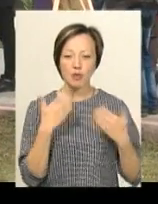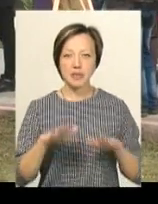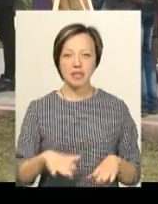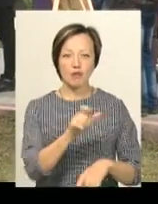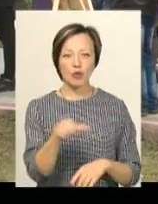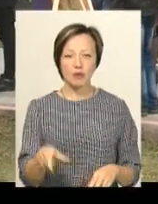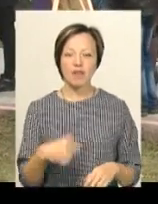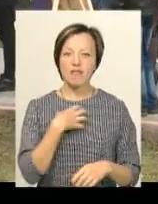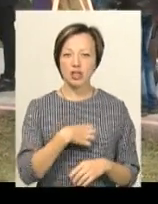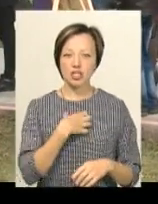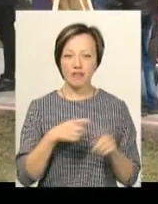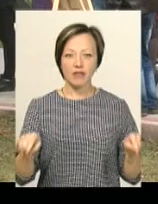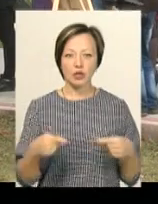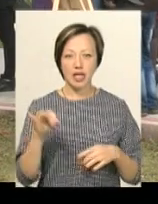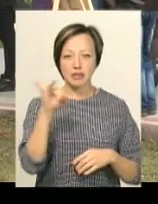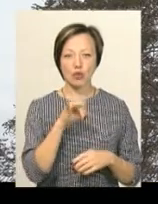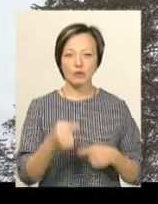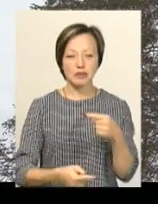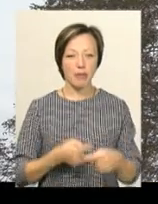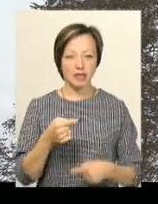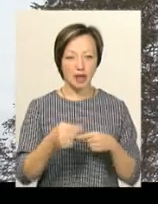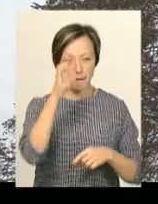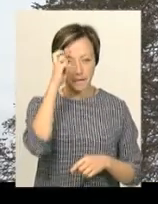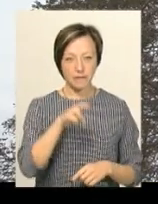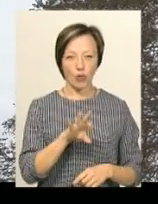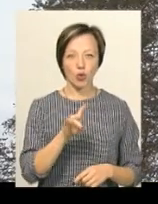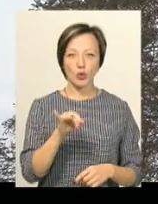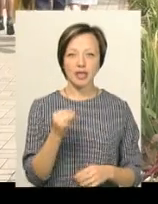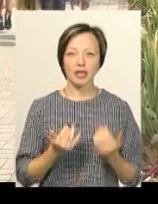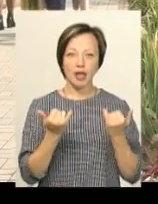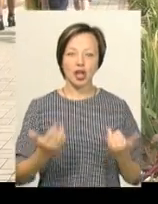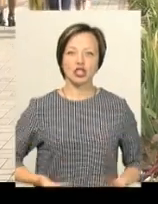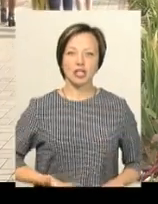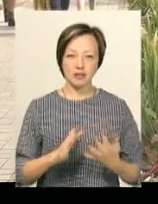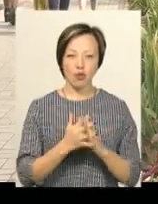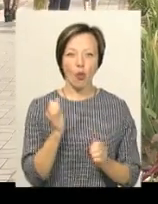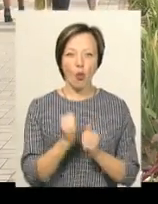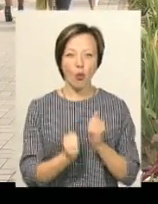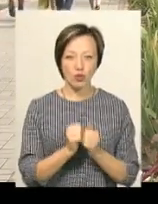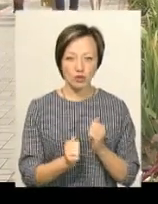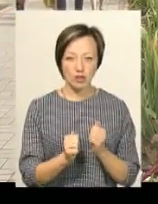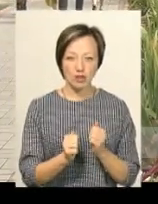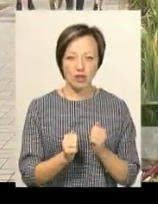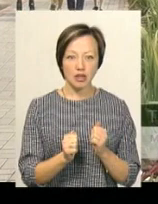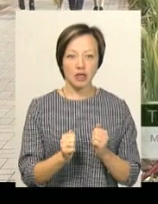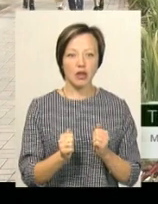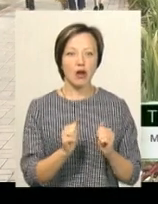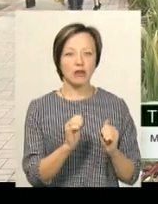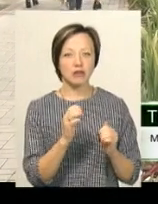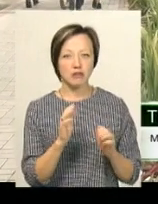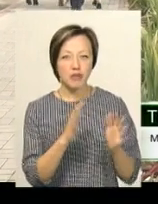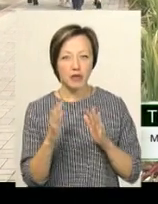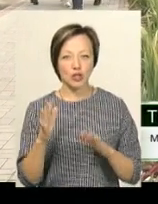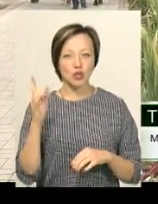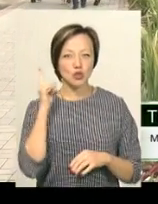зрозуміла, наскільки важливе відродження історичного спадку Потоцьків і для жителів Антонін. В кожному припадку чую таку розповідь, що